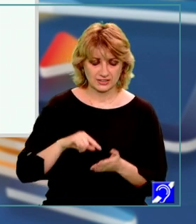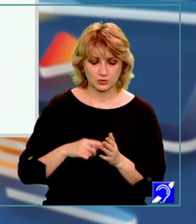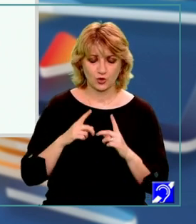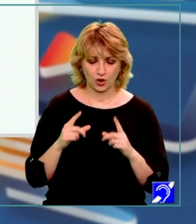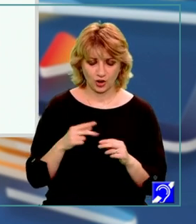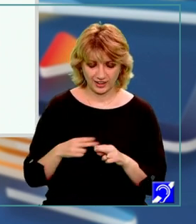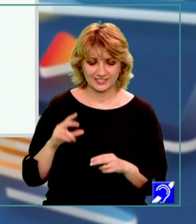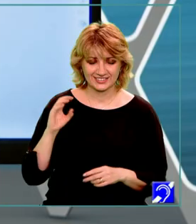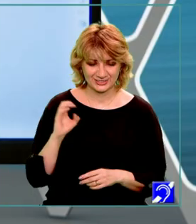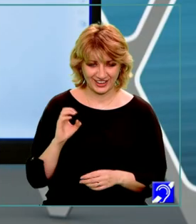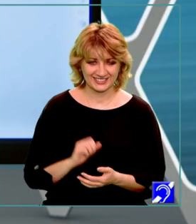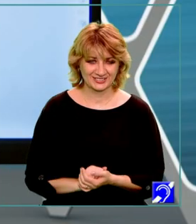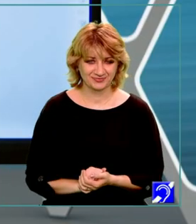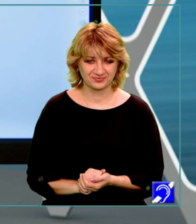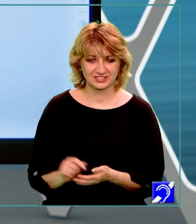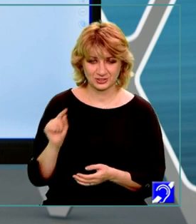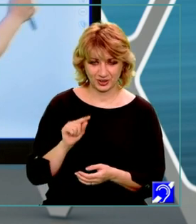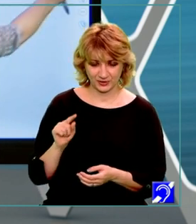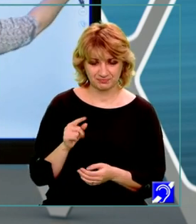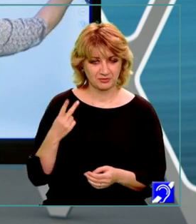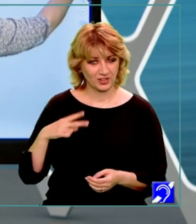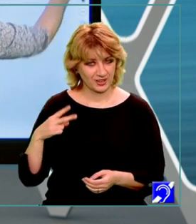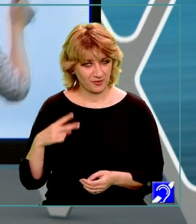Încercuim și continuăm.